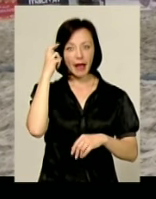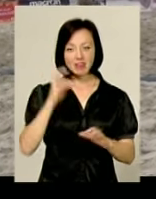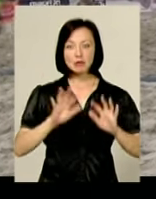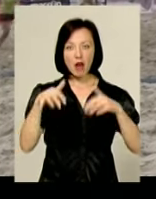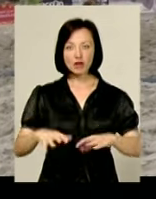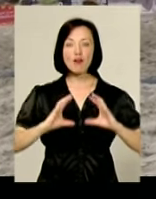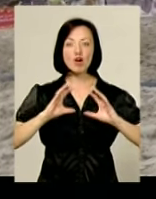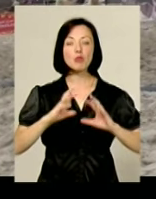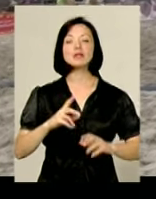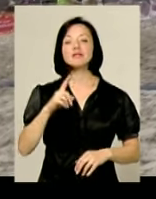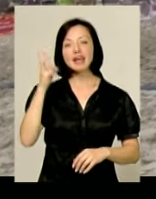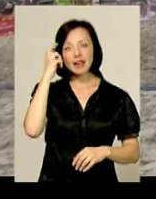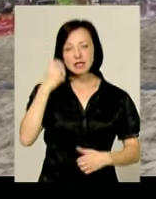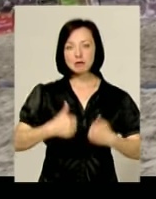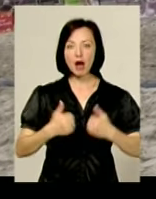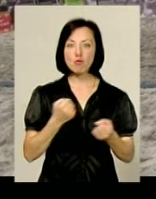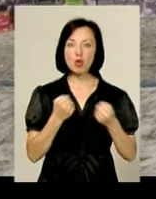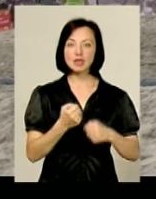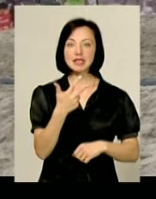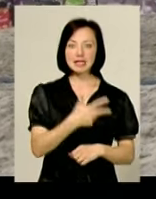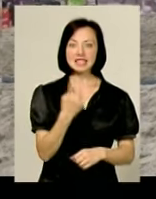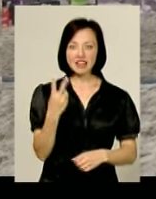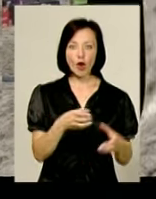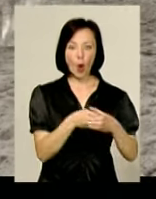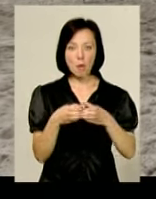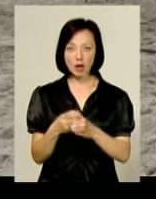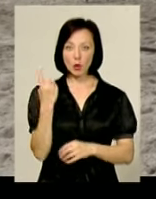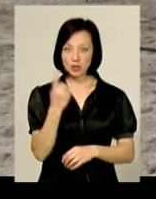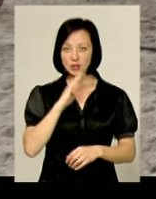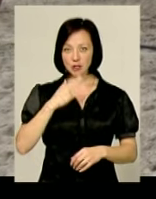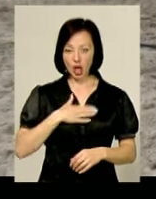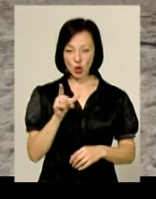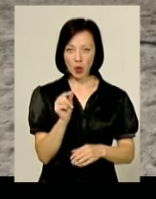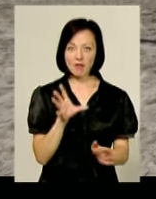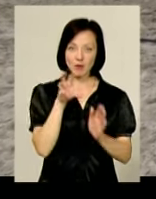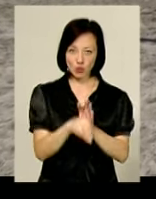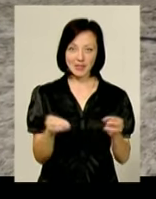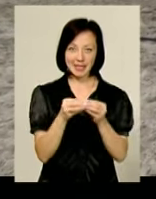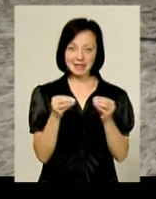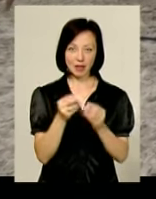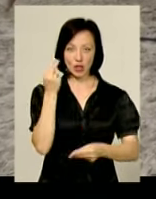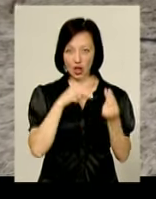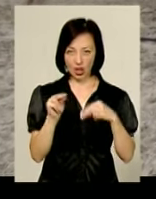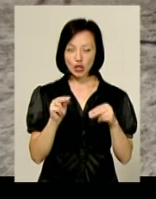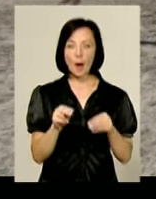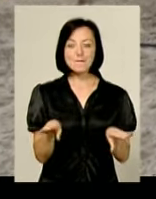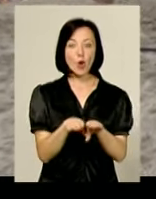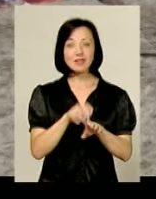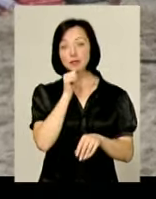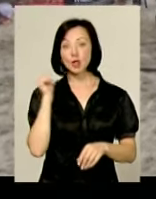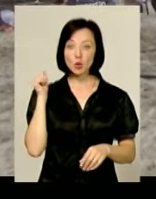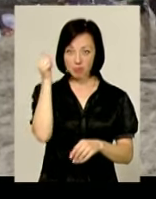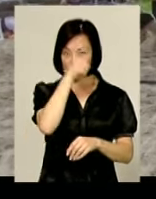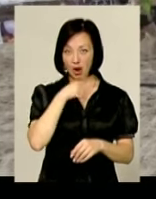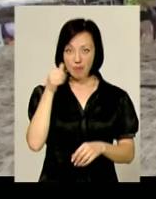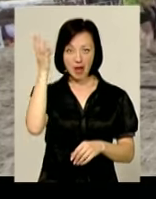За першість у столичних змаганнях боролися 32 команди. Один із наших дуетів увійшов до десятки найкращих. Порівняно із минулими